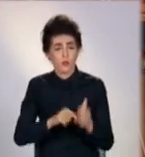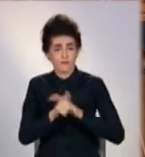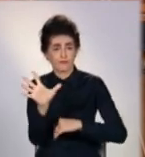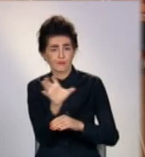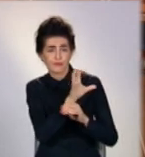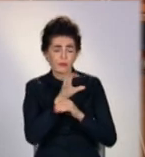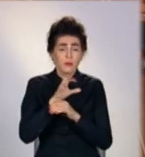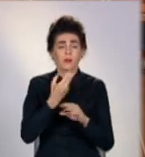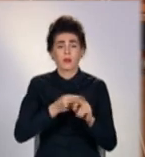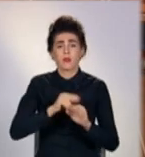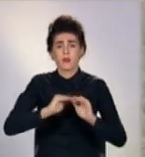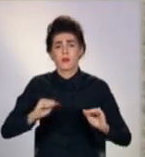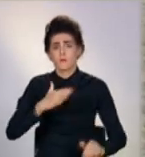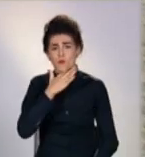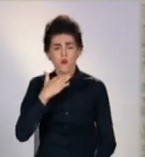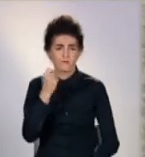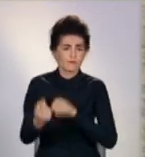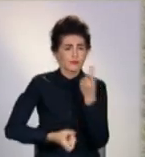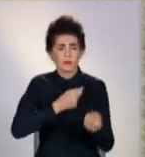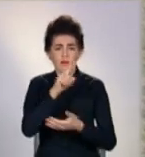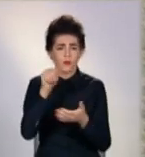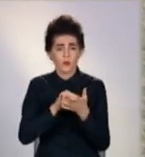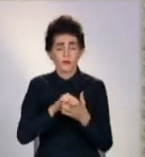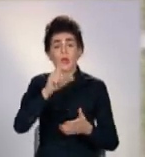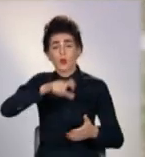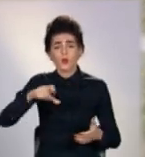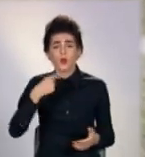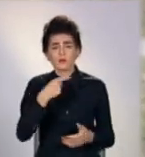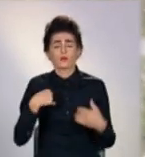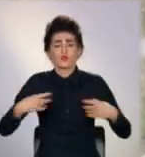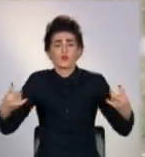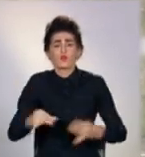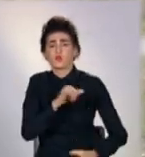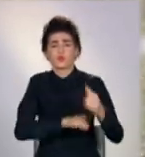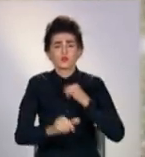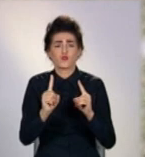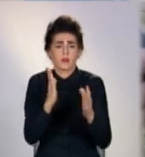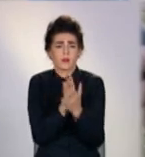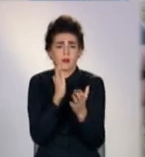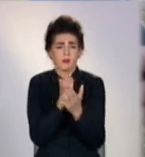дітей возникало дуже багато питань. Містяни говорять, вимушені користуватися тим, що є.